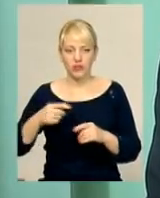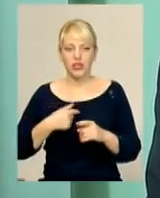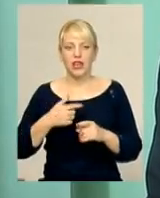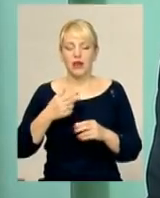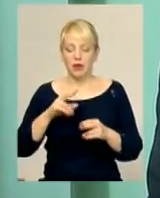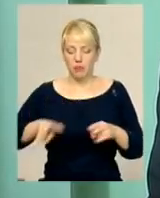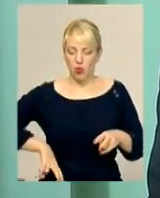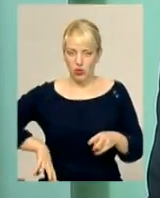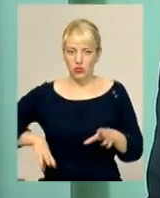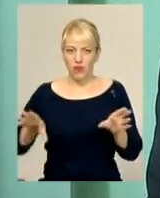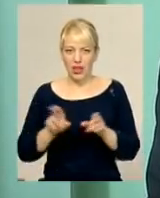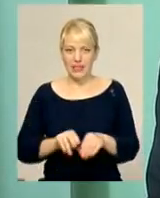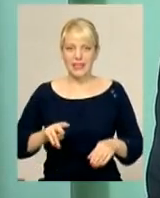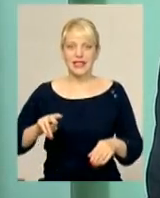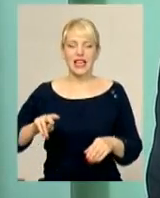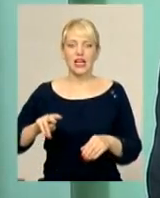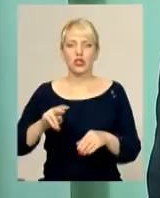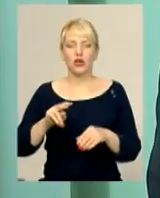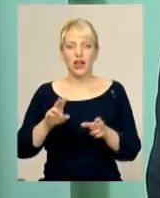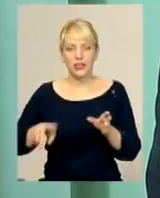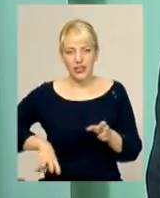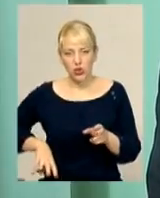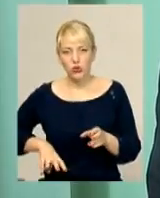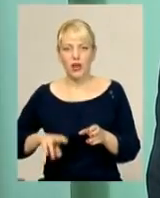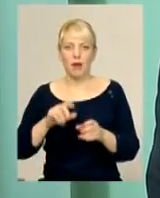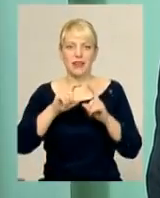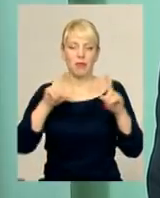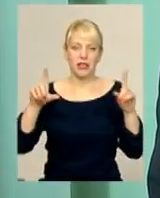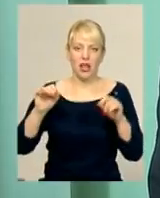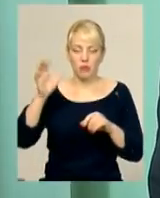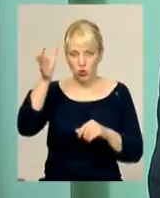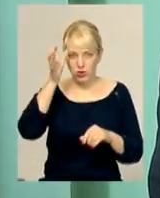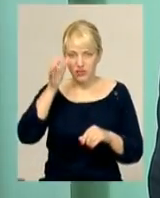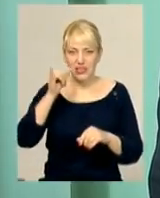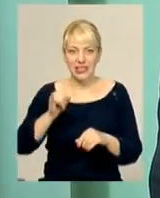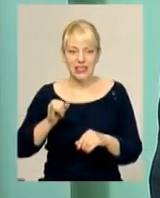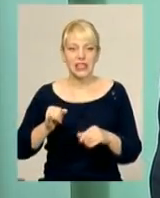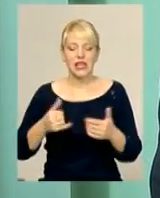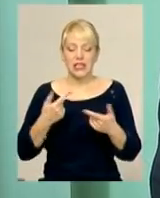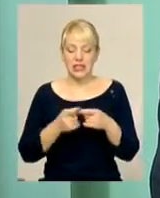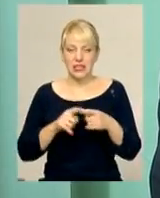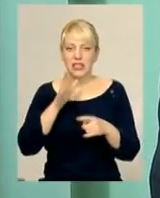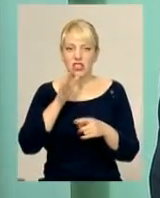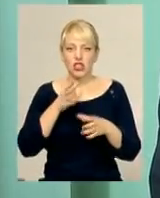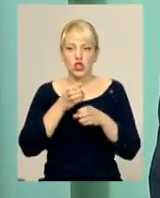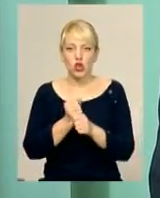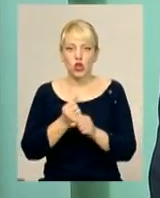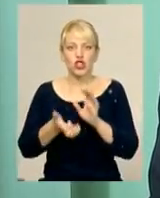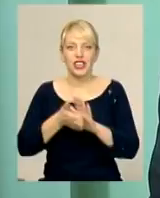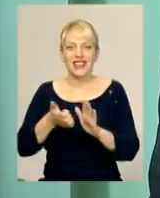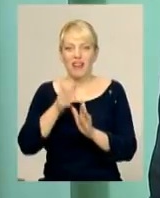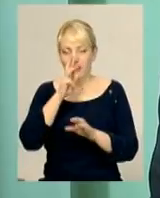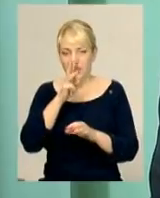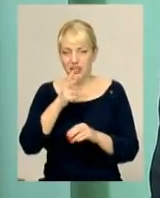профтехучилищ, з департаментом освіти. За цей час скорочено майже на 20 мільйонів дефіцит.